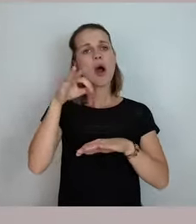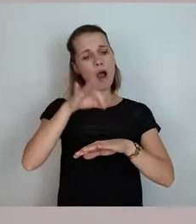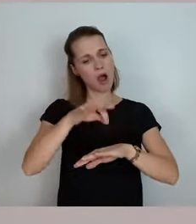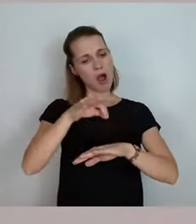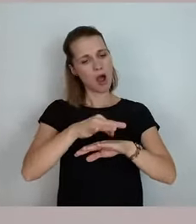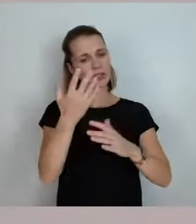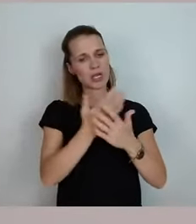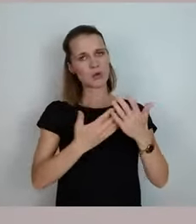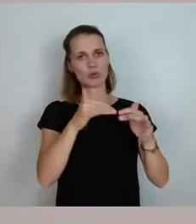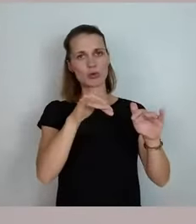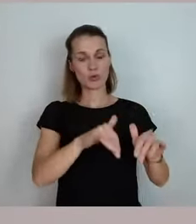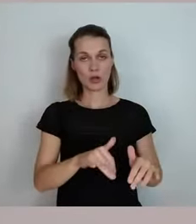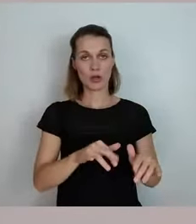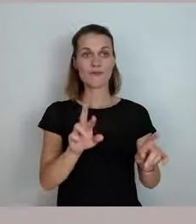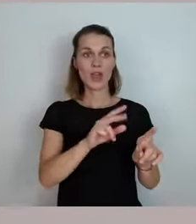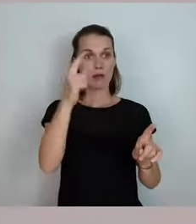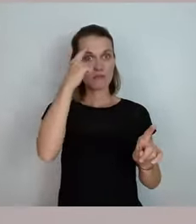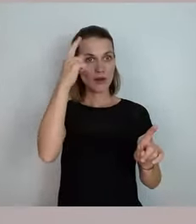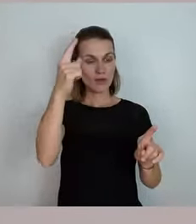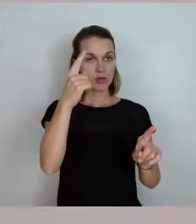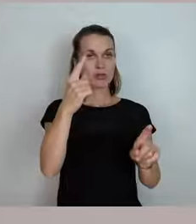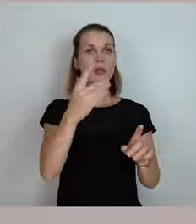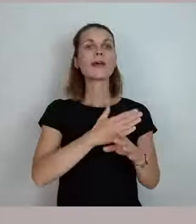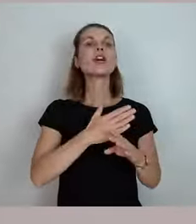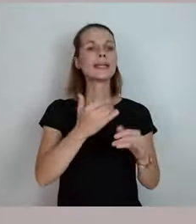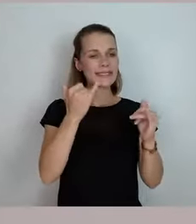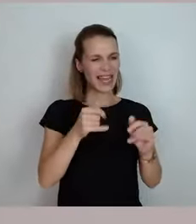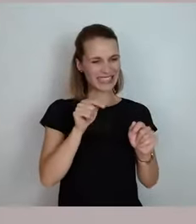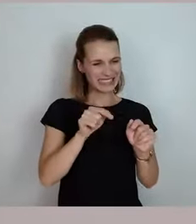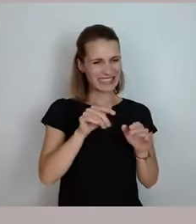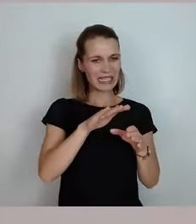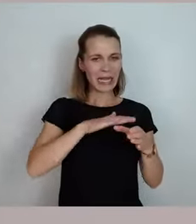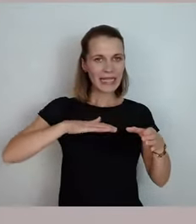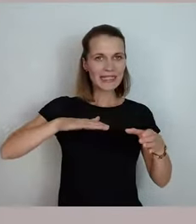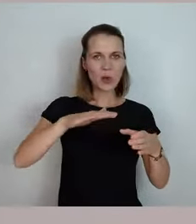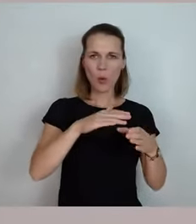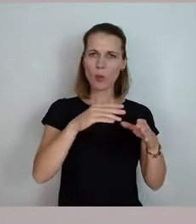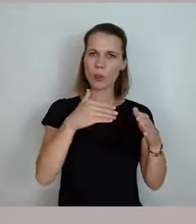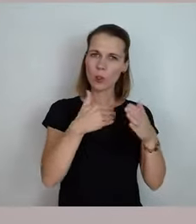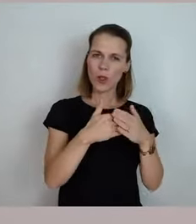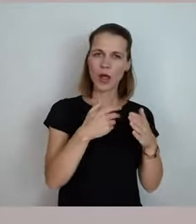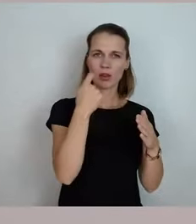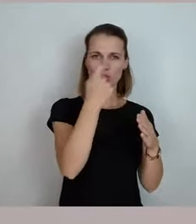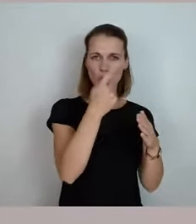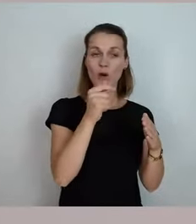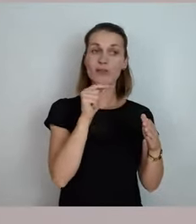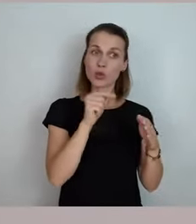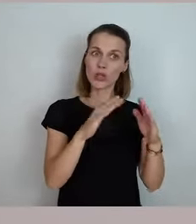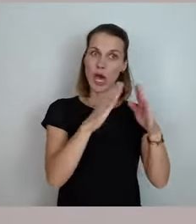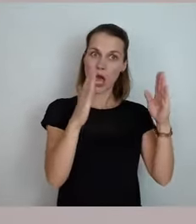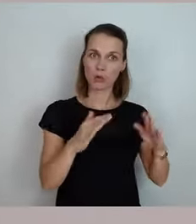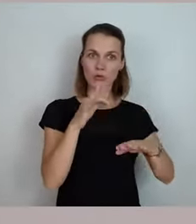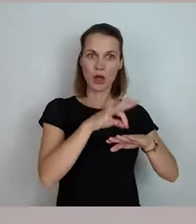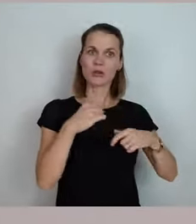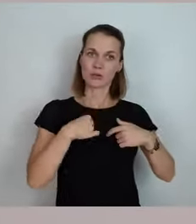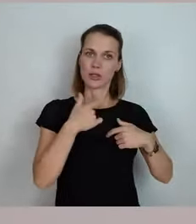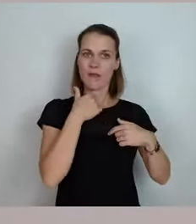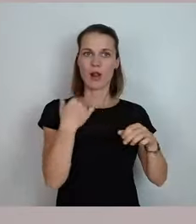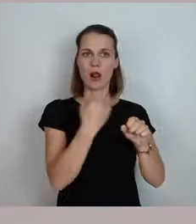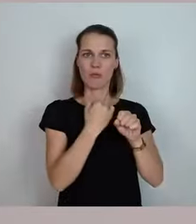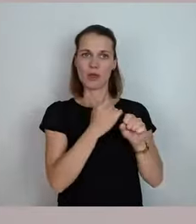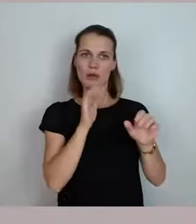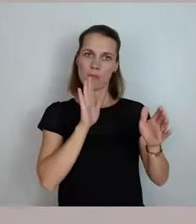entscheiden, am Ende in den Regionen als Hausarzt arbeiten zu wollen. Wichtige Weichenstellung kostet richtig Geld,